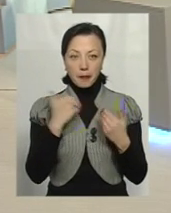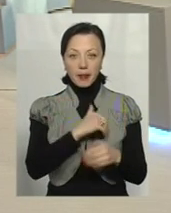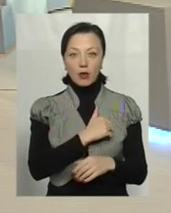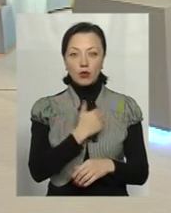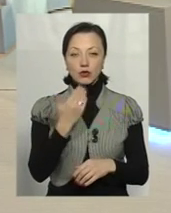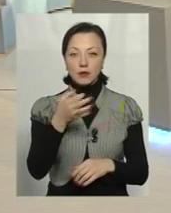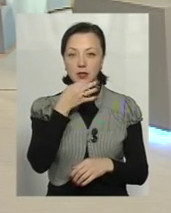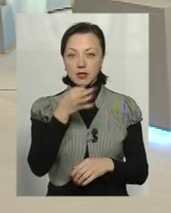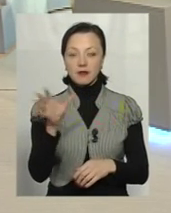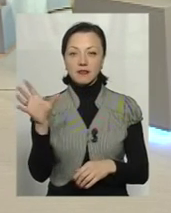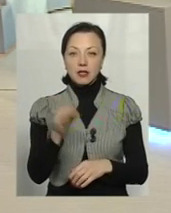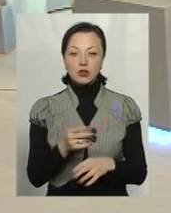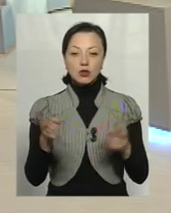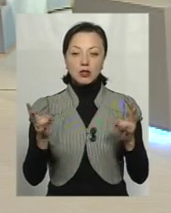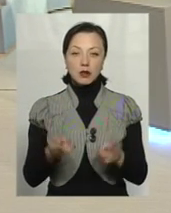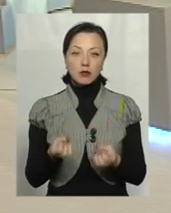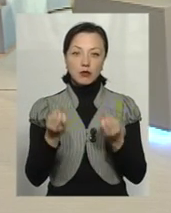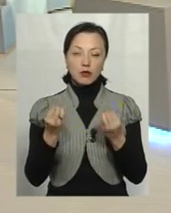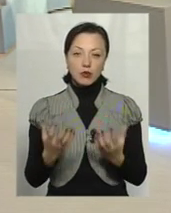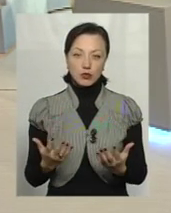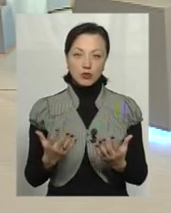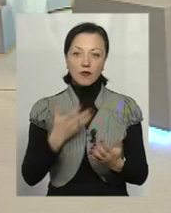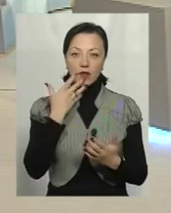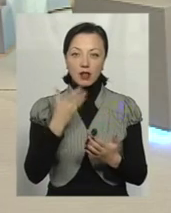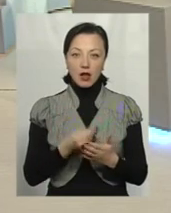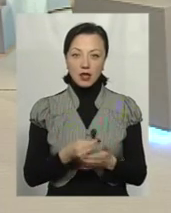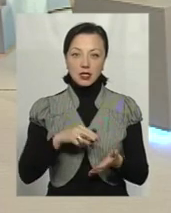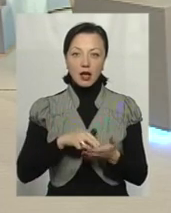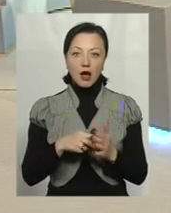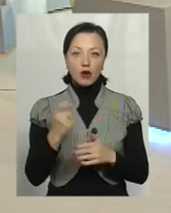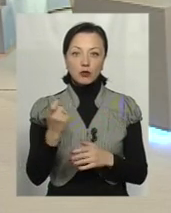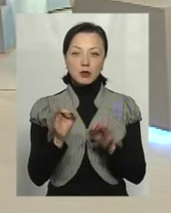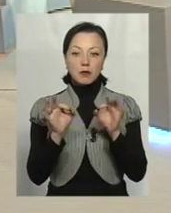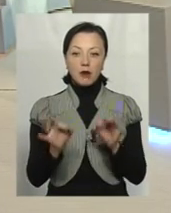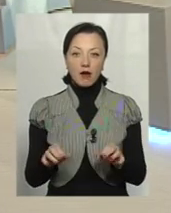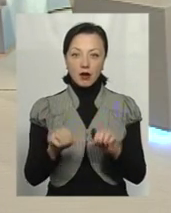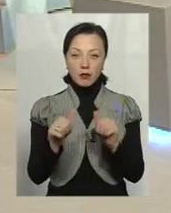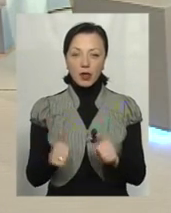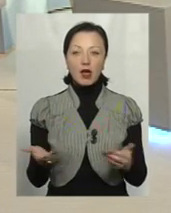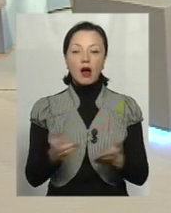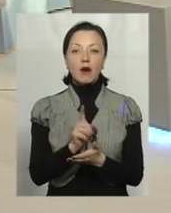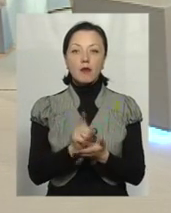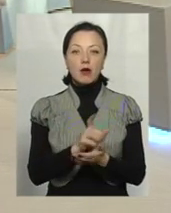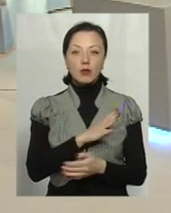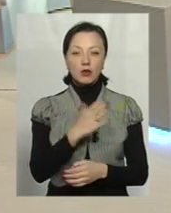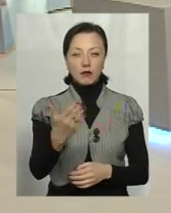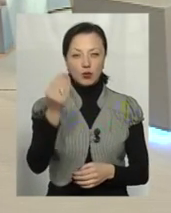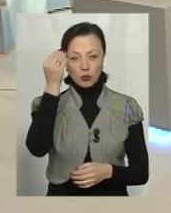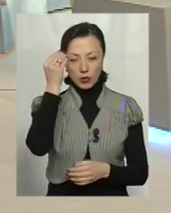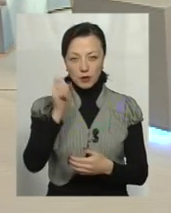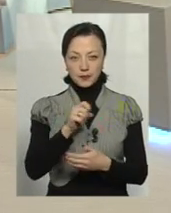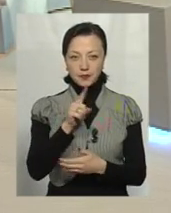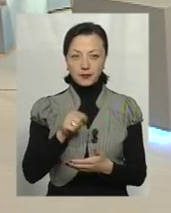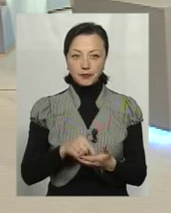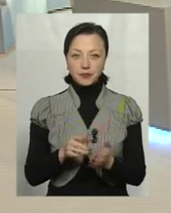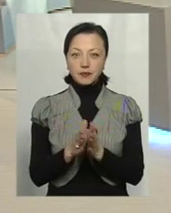сказати, все, що нам треба, нам треба просто власна економічна, правильна модель. Яка вона має бути, на ваш погляд? От